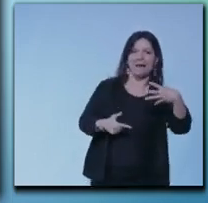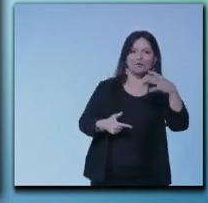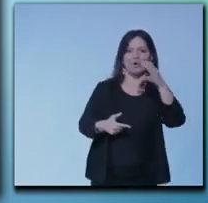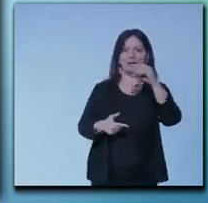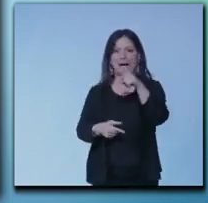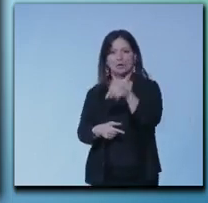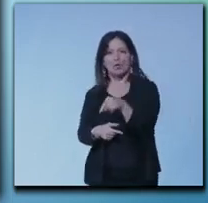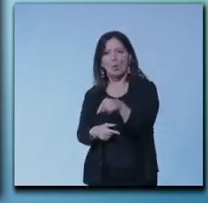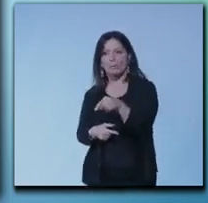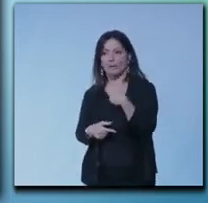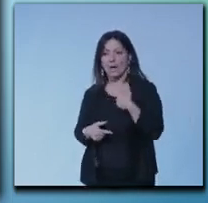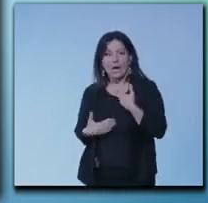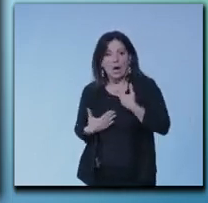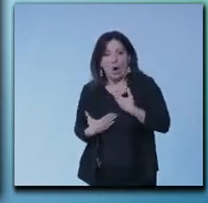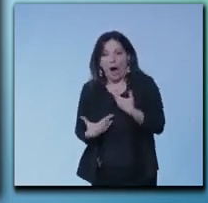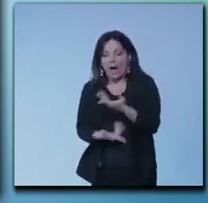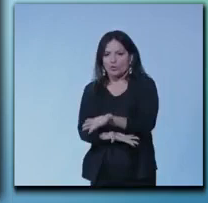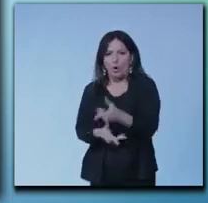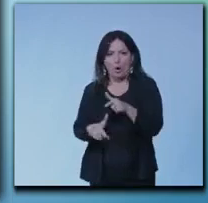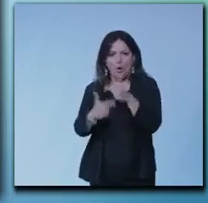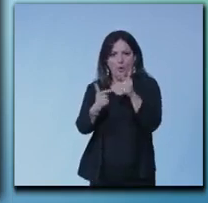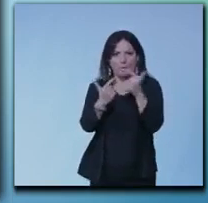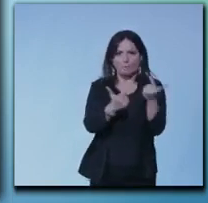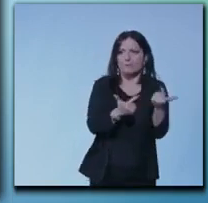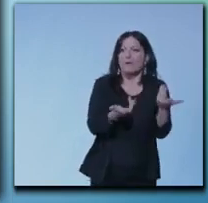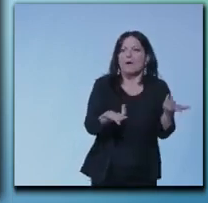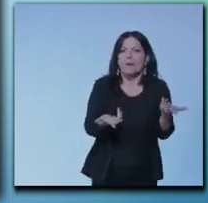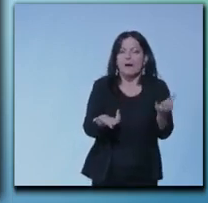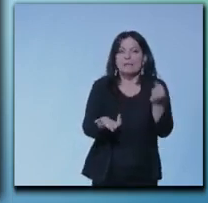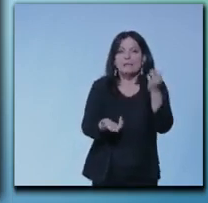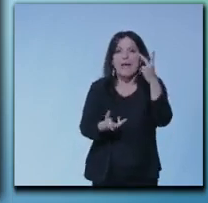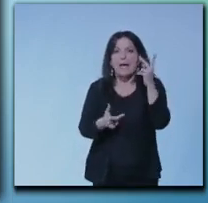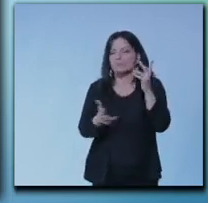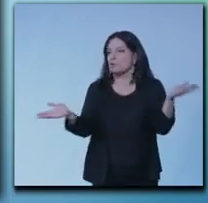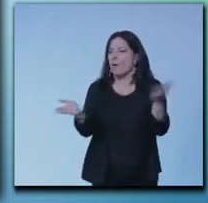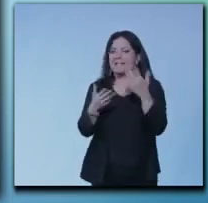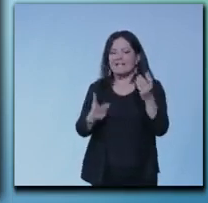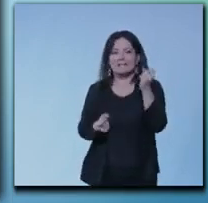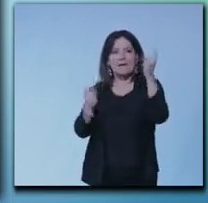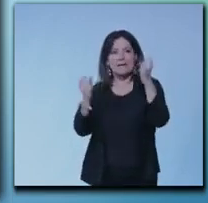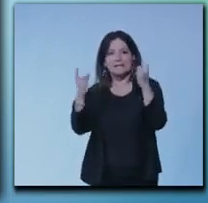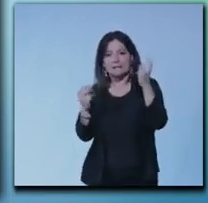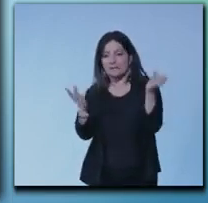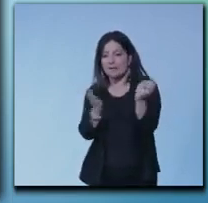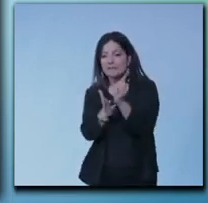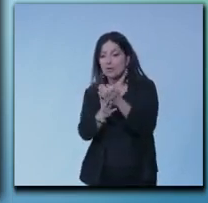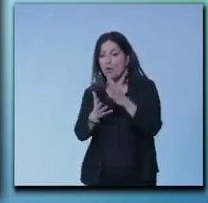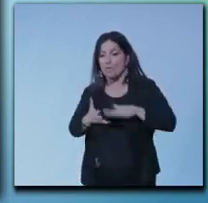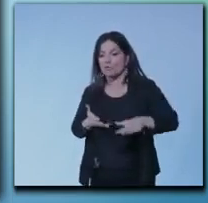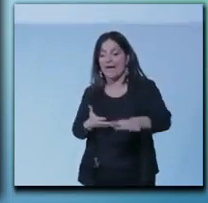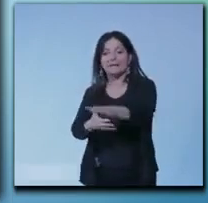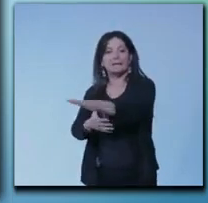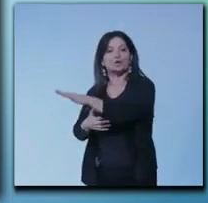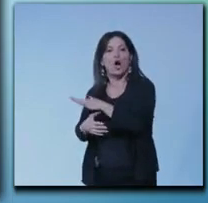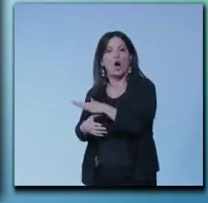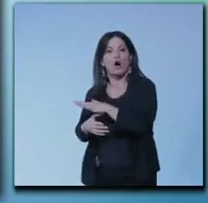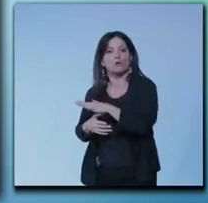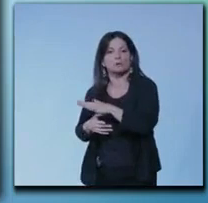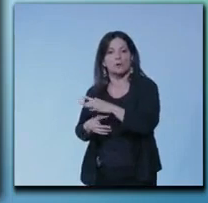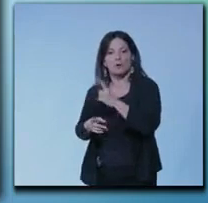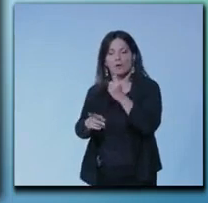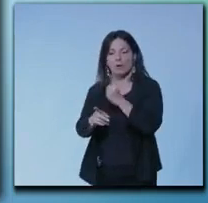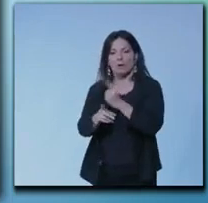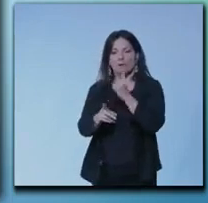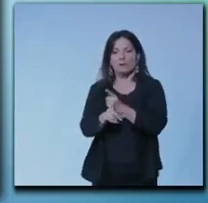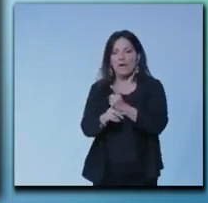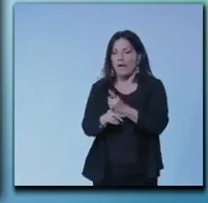mandorli e i carrubbi però se ad ogni iniziativa di sviluppo del territorio dobbiamo passare